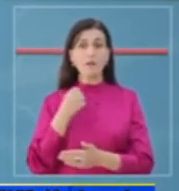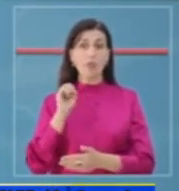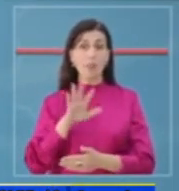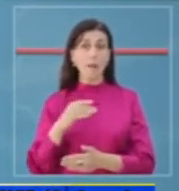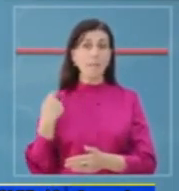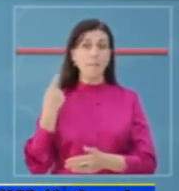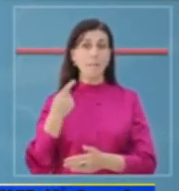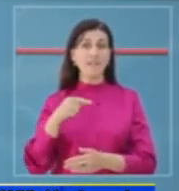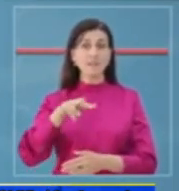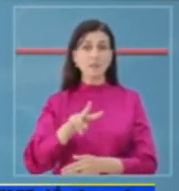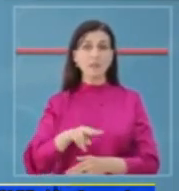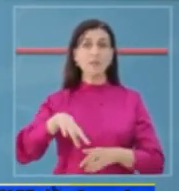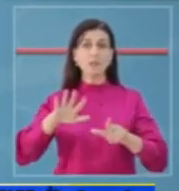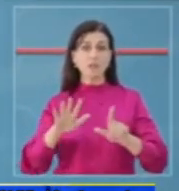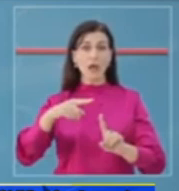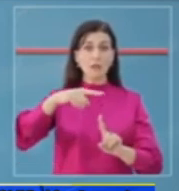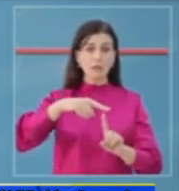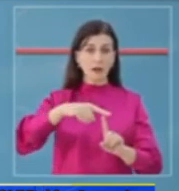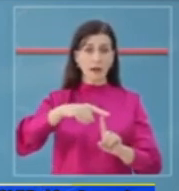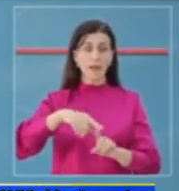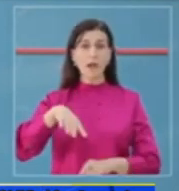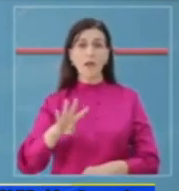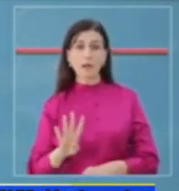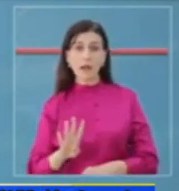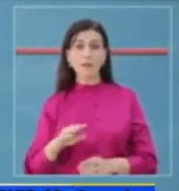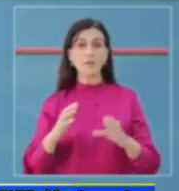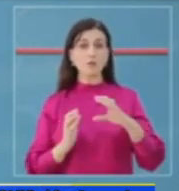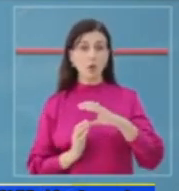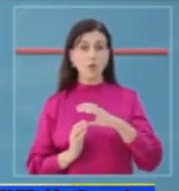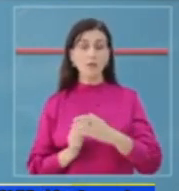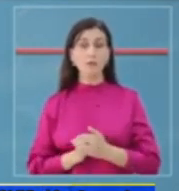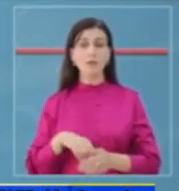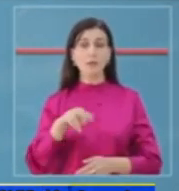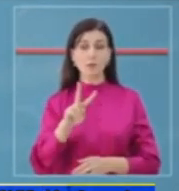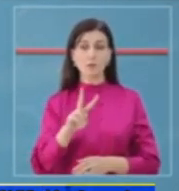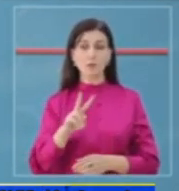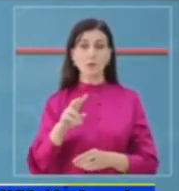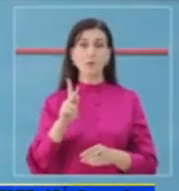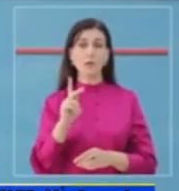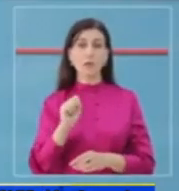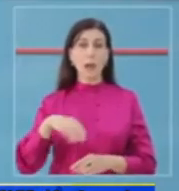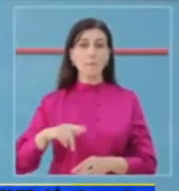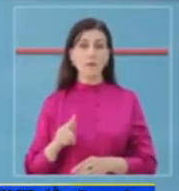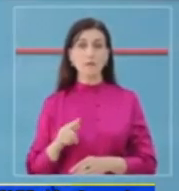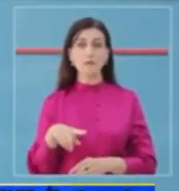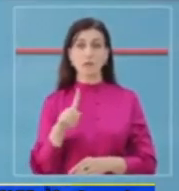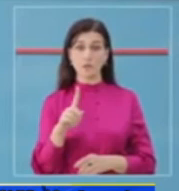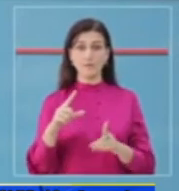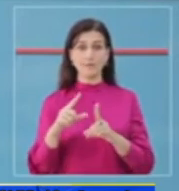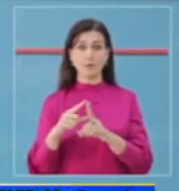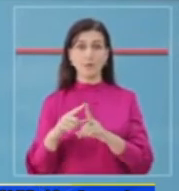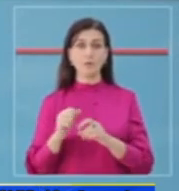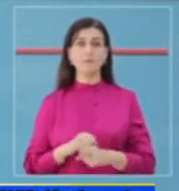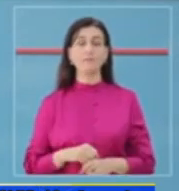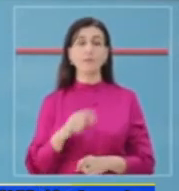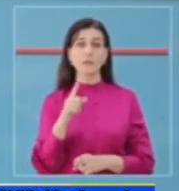si që thash më parë, 27 raste në Tiran, 4 raste në Shkodur, 2 raste në Kamas, 1 raste